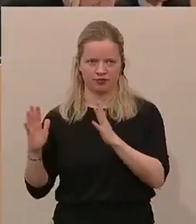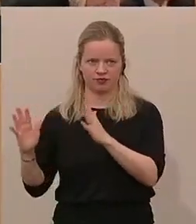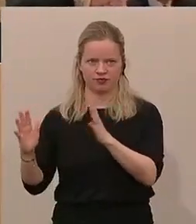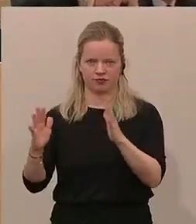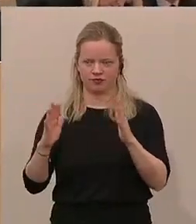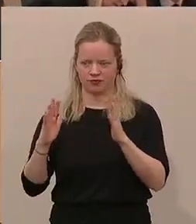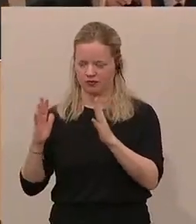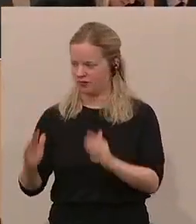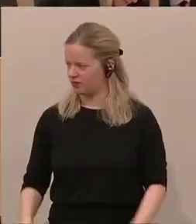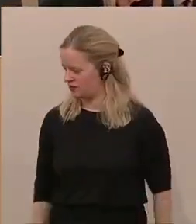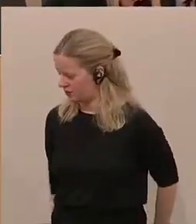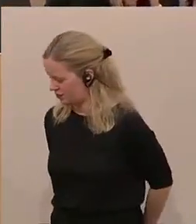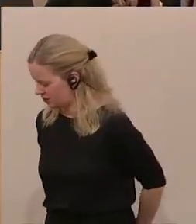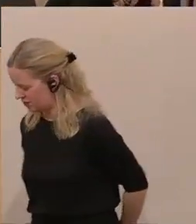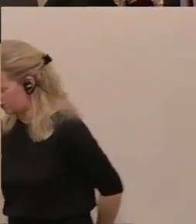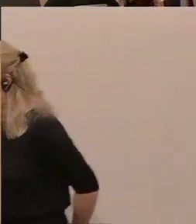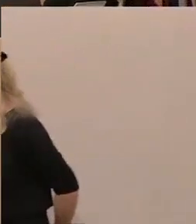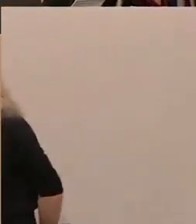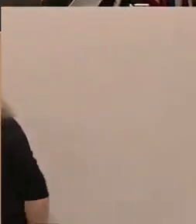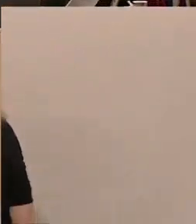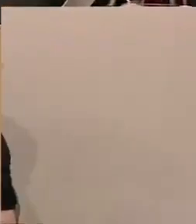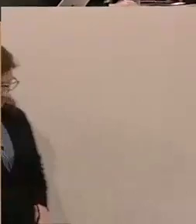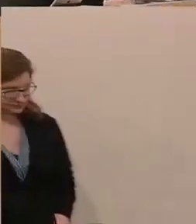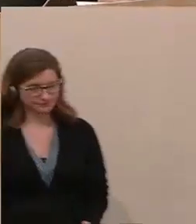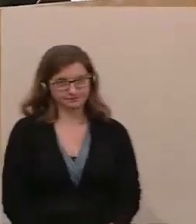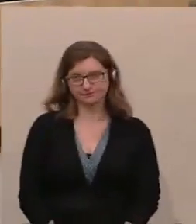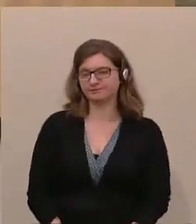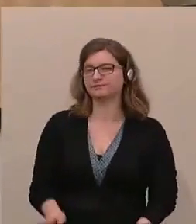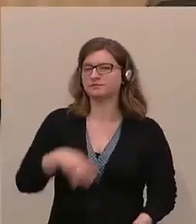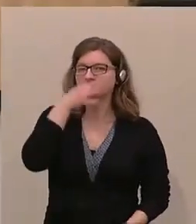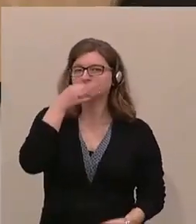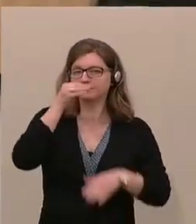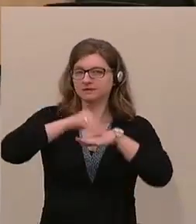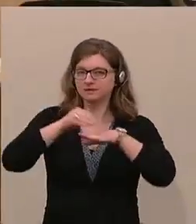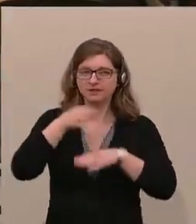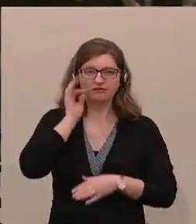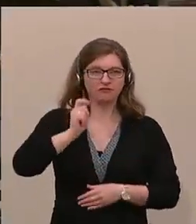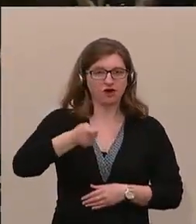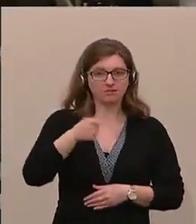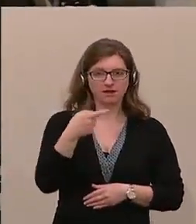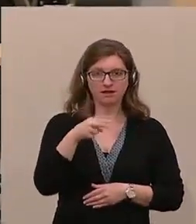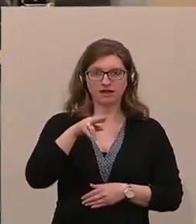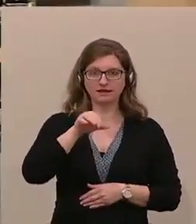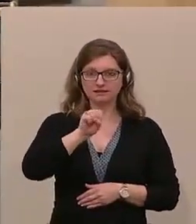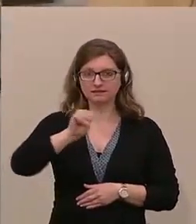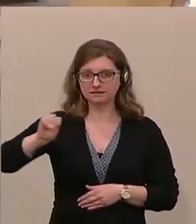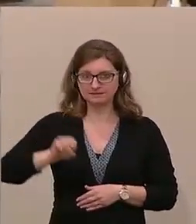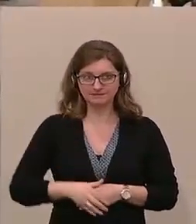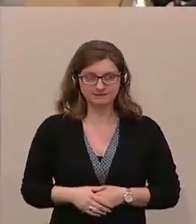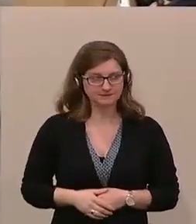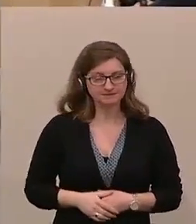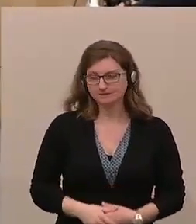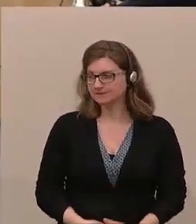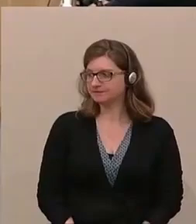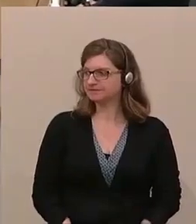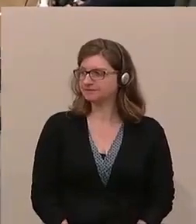Die derzeitigen Probleme seien vermeidbar gewesen, wenn Pamela Rendi-Wagner von der SPÖ damals rechtzeitig dagegen gesteuert